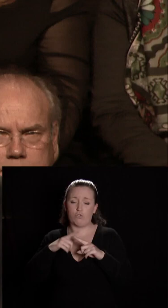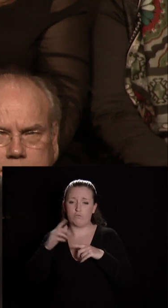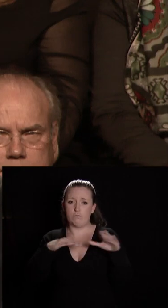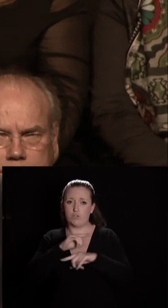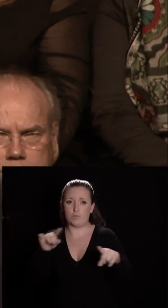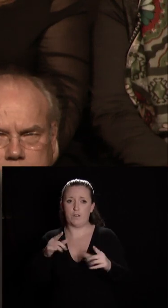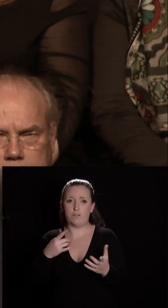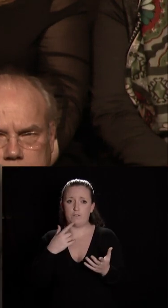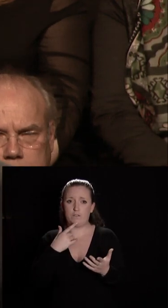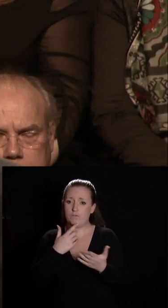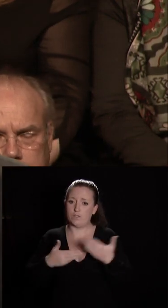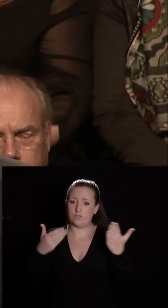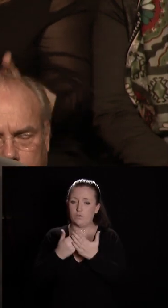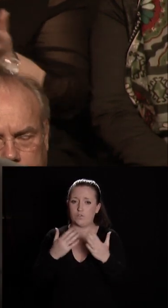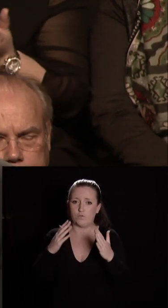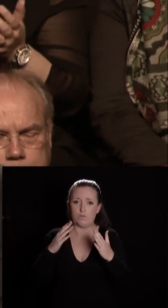que le pays va mal